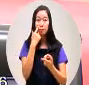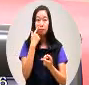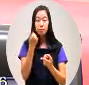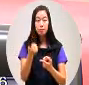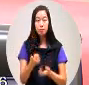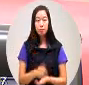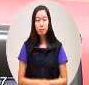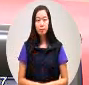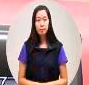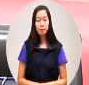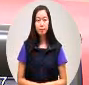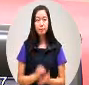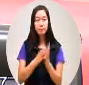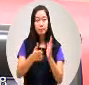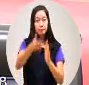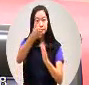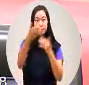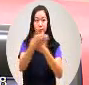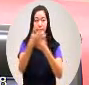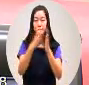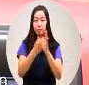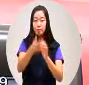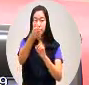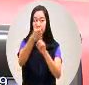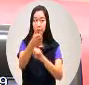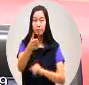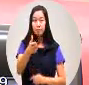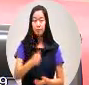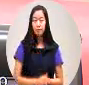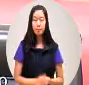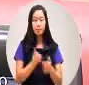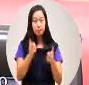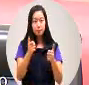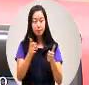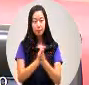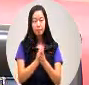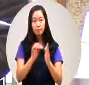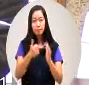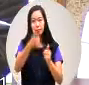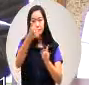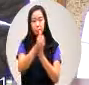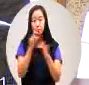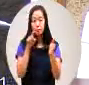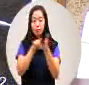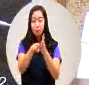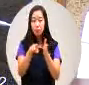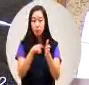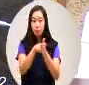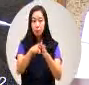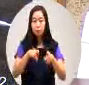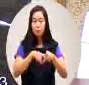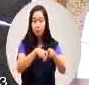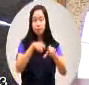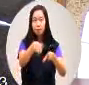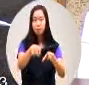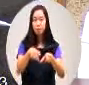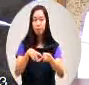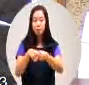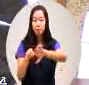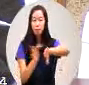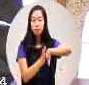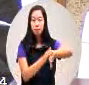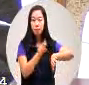没有长局长局长长谢宏业因为它是有专用在这边然后然后脚踏车应